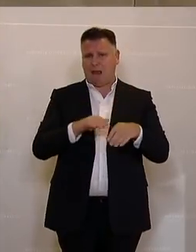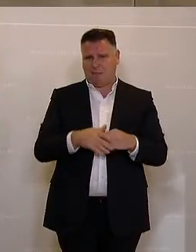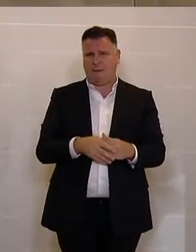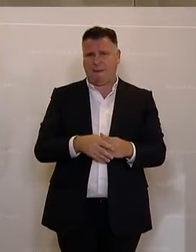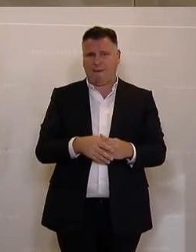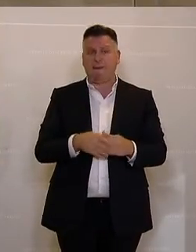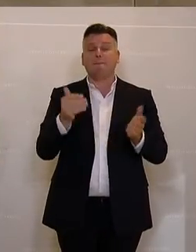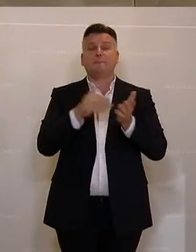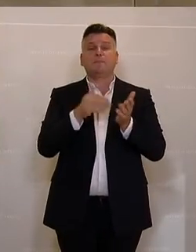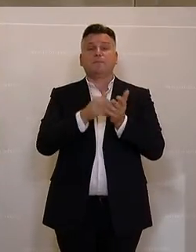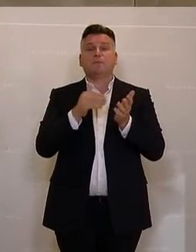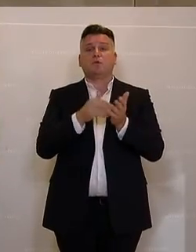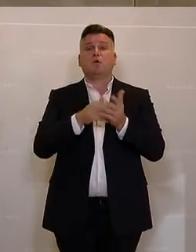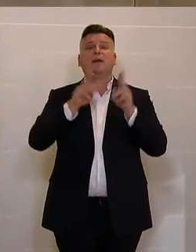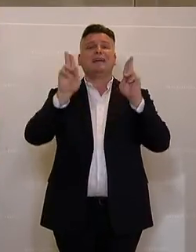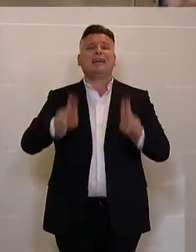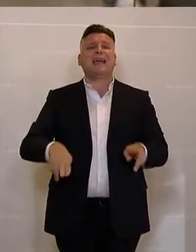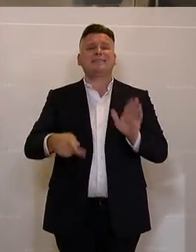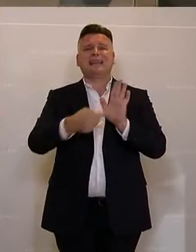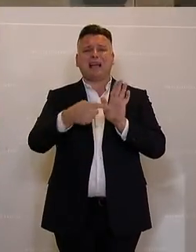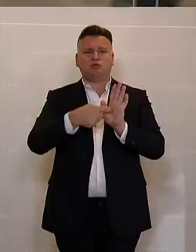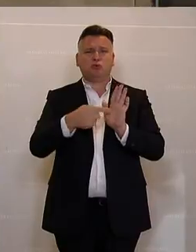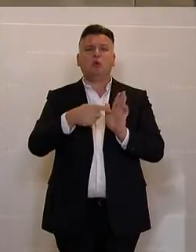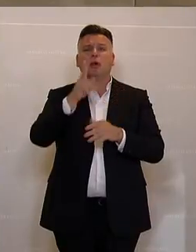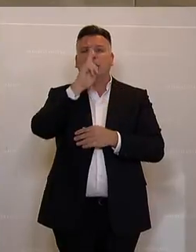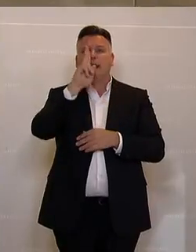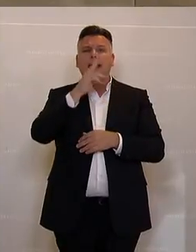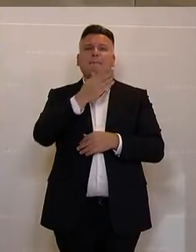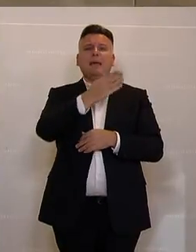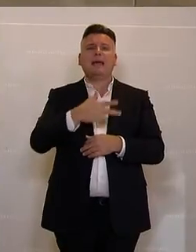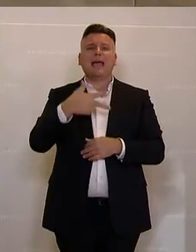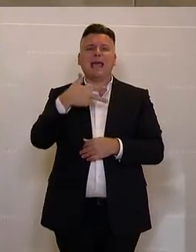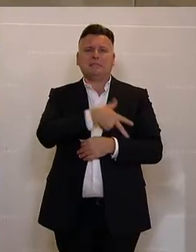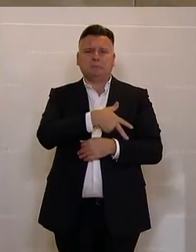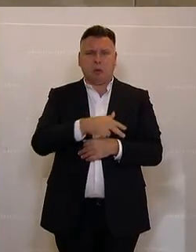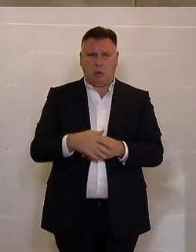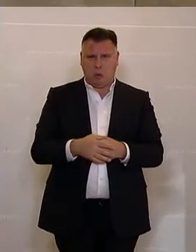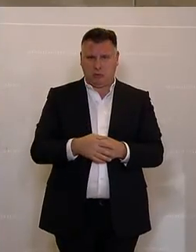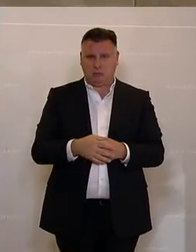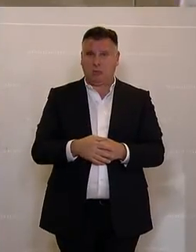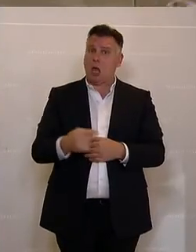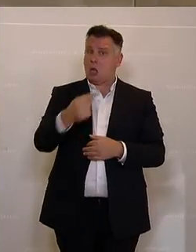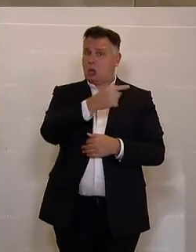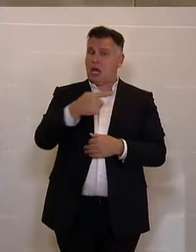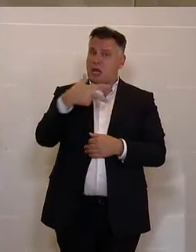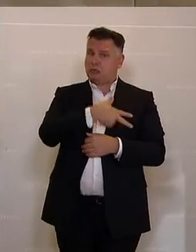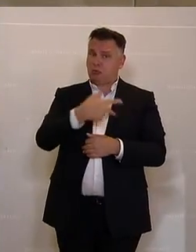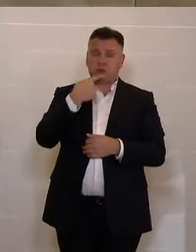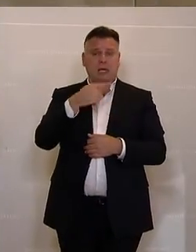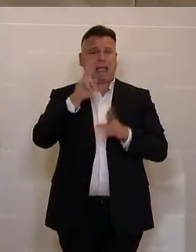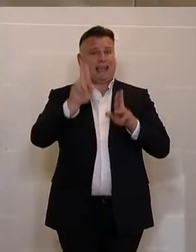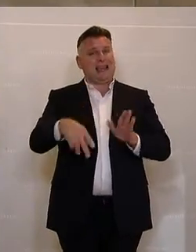Ein Wort zum Rechtsanspruch, liebe SPÖ. Sie tun so, wenn Sie sagen, es gibt einen Rechtsanspruch auf Kinderbetreuung.